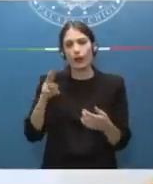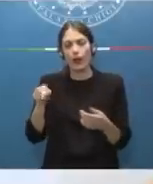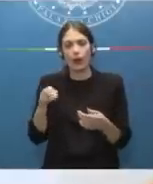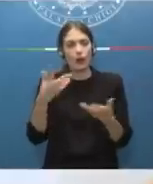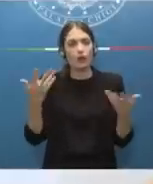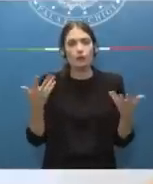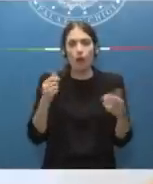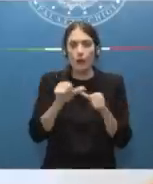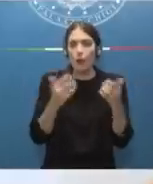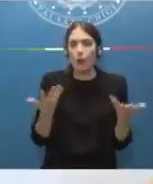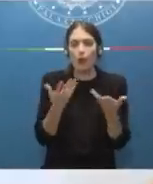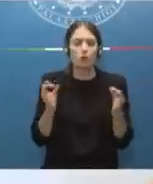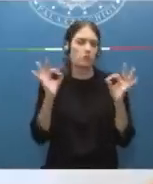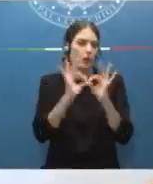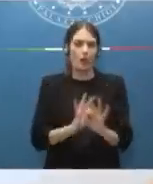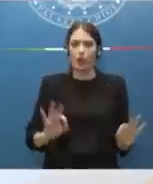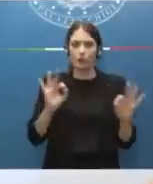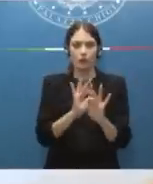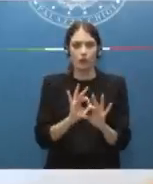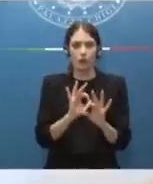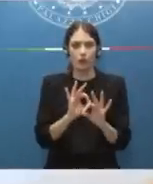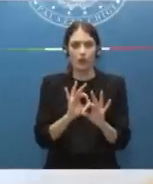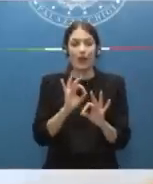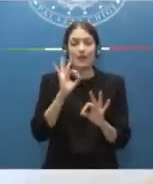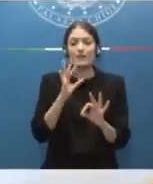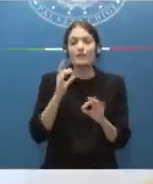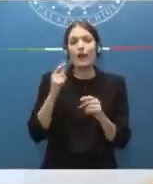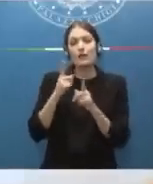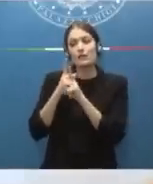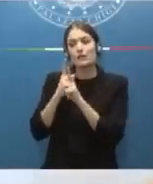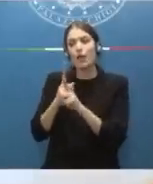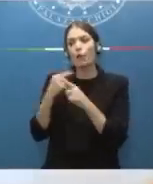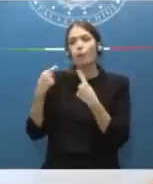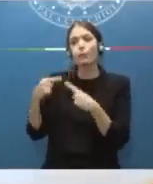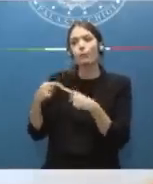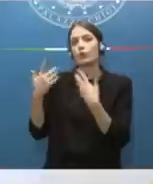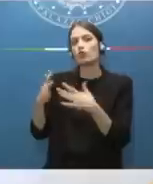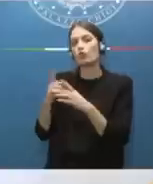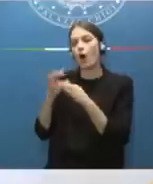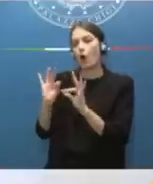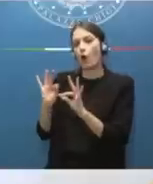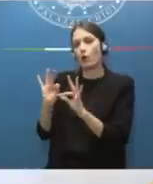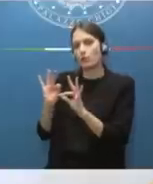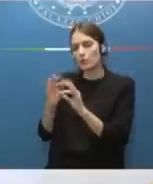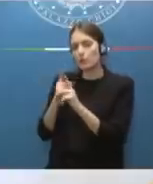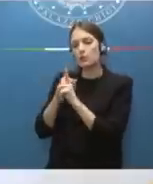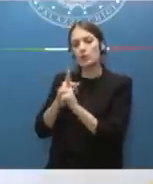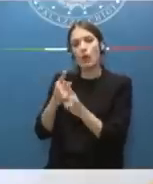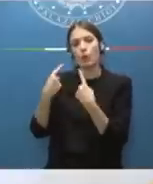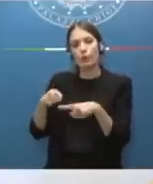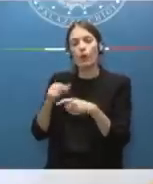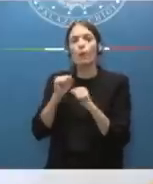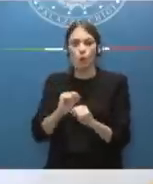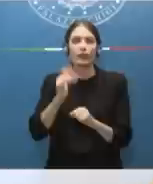avremmo corso il rischio, dando una attuazione immediata a questa riforma, che proprio